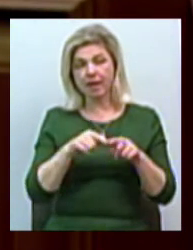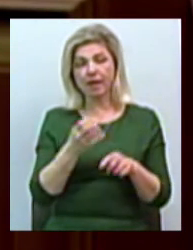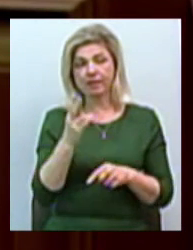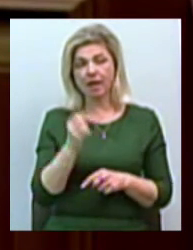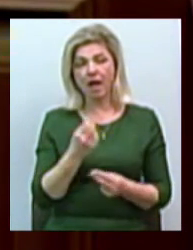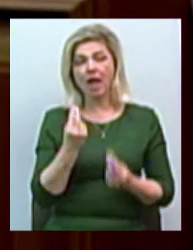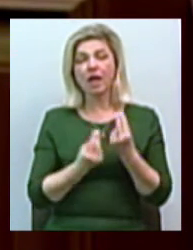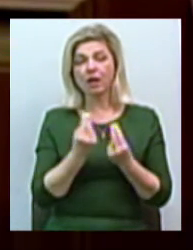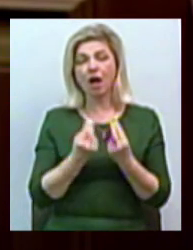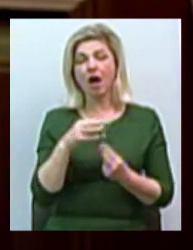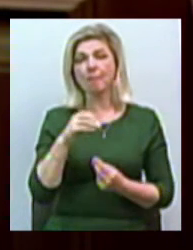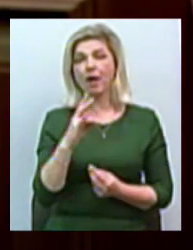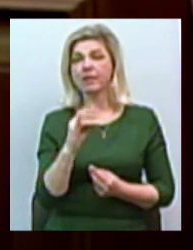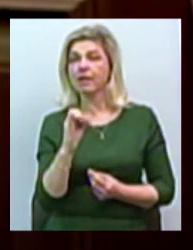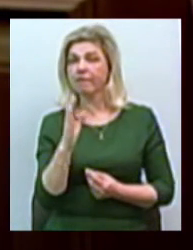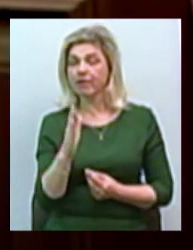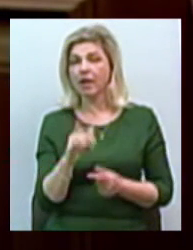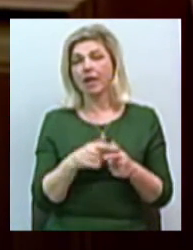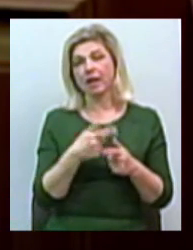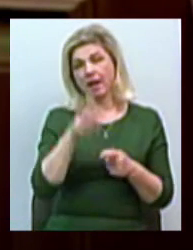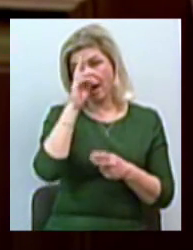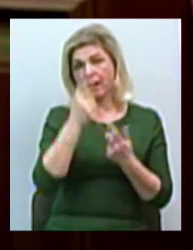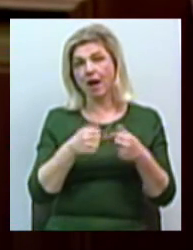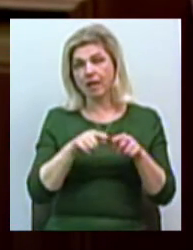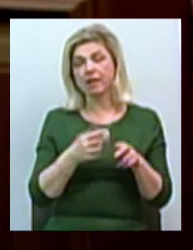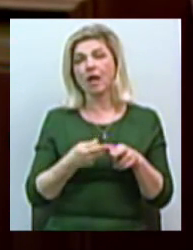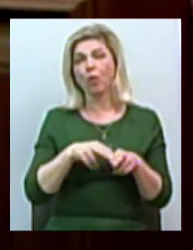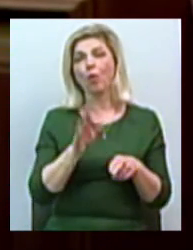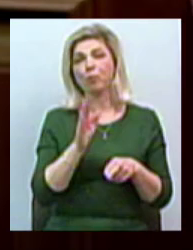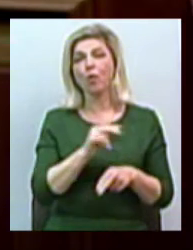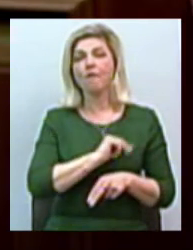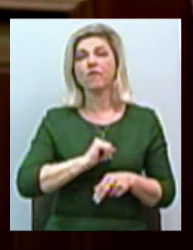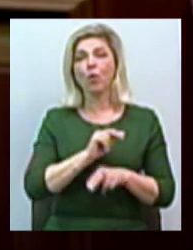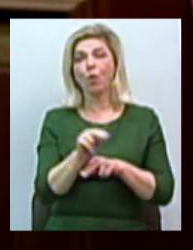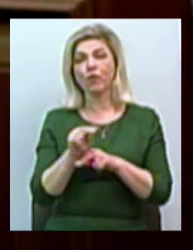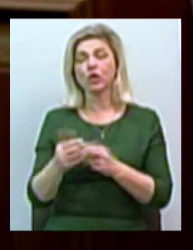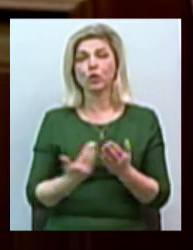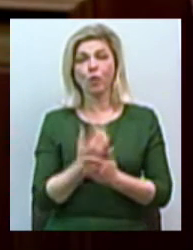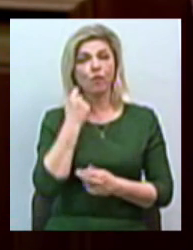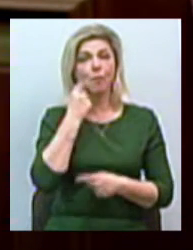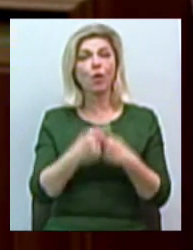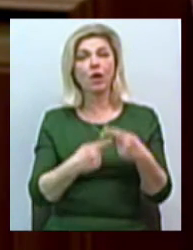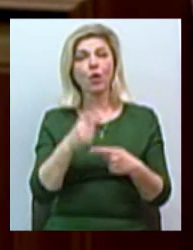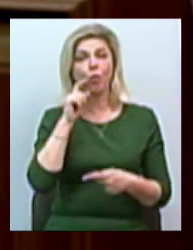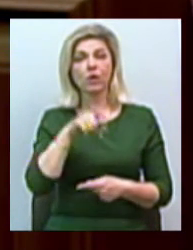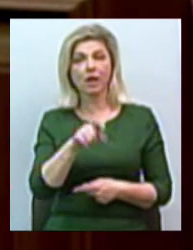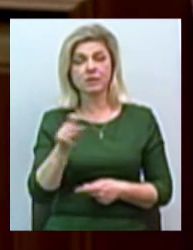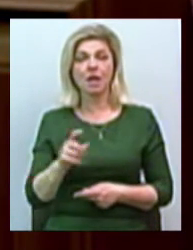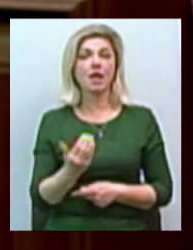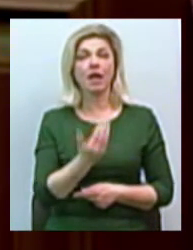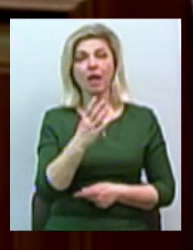заманів? Чи країна, яка буде виховувати нове покоління українців, які би пишались